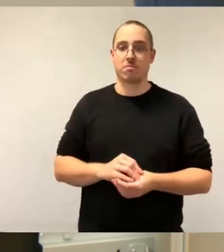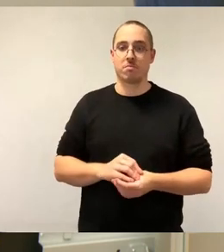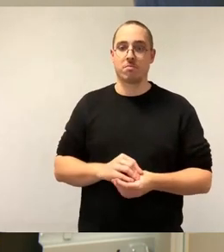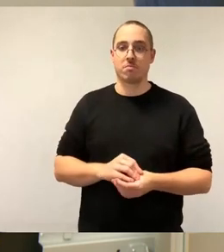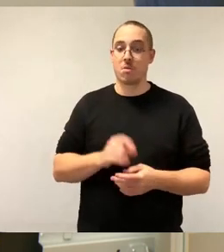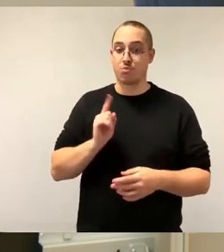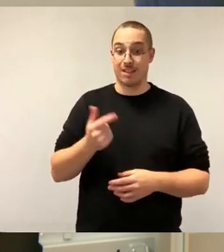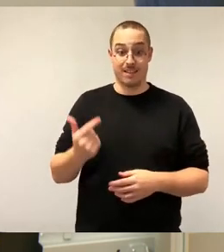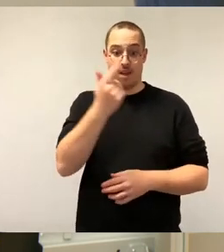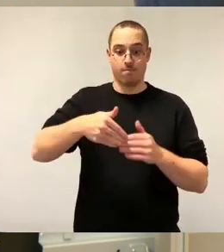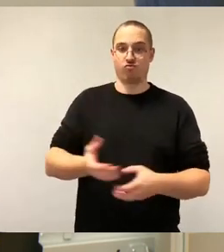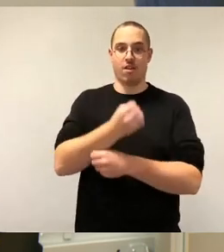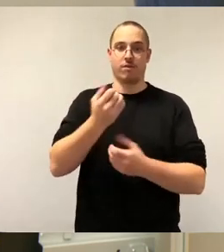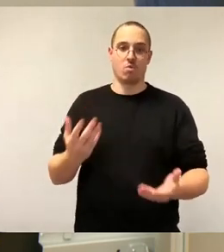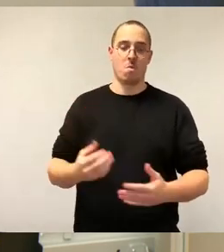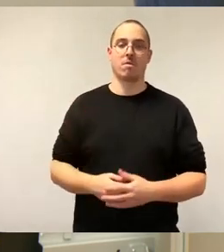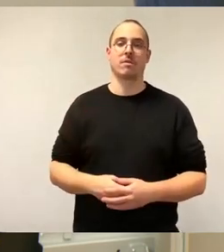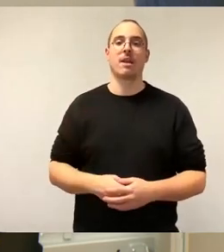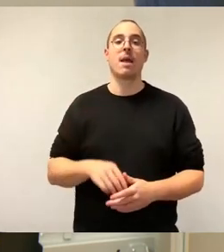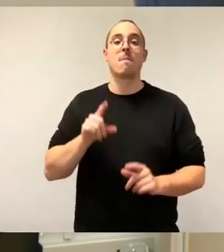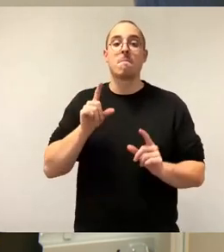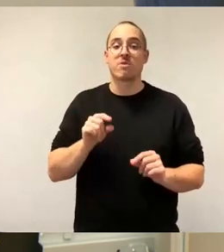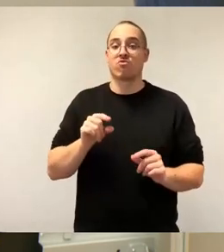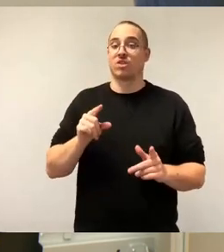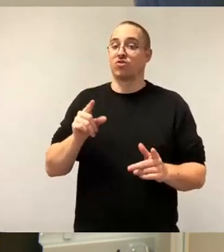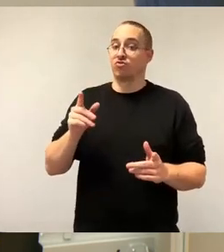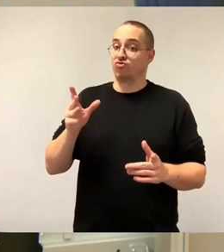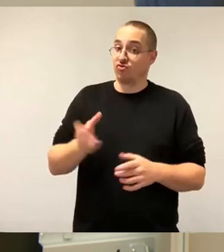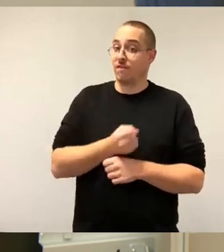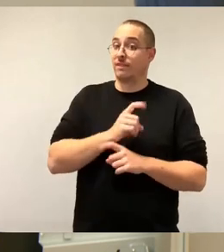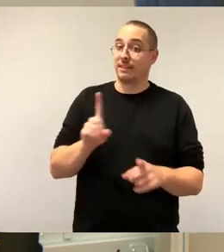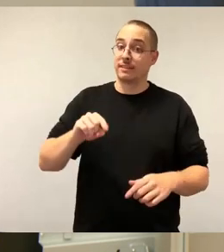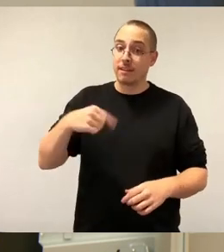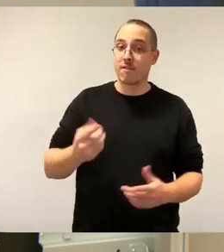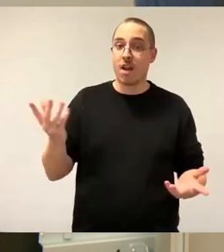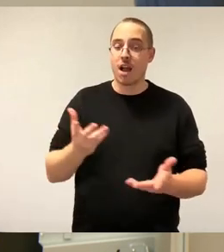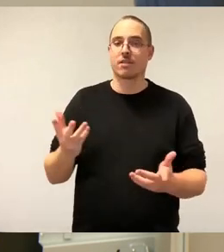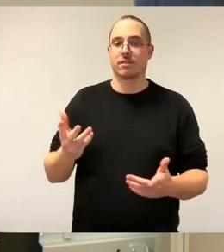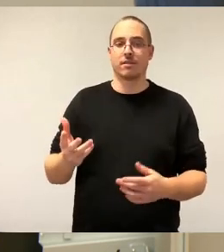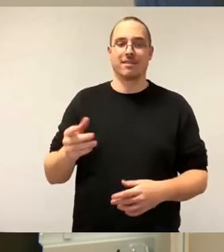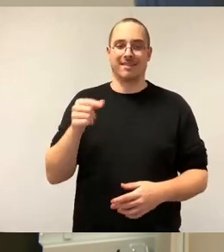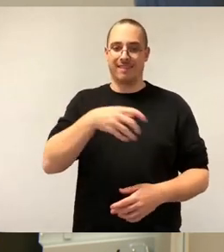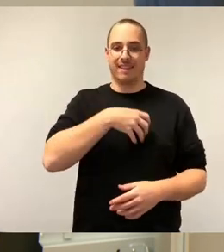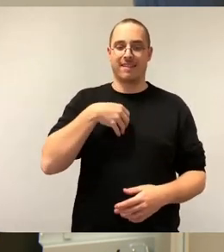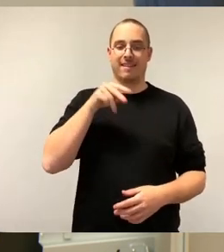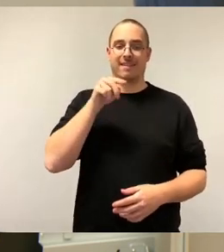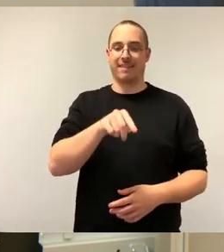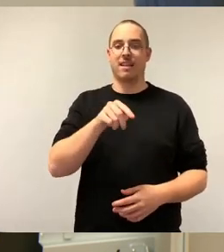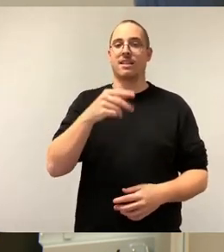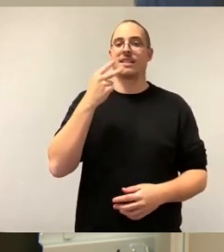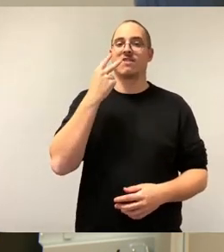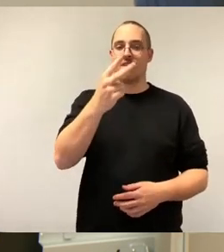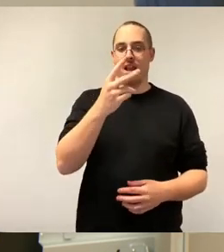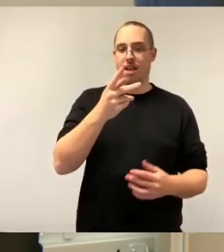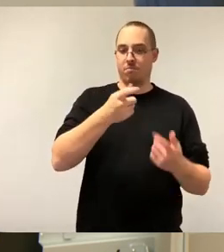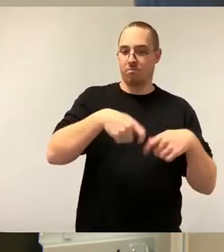Sollte die WED es also nicht rechtzeitig schaffen, hätten wir nicht nur zwei Bauruinen in Dresden stehen, wir hätten auch eine WED, weitere 1,6